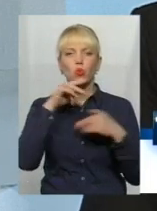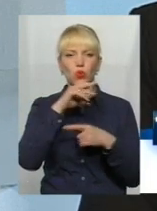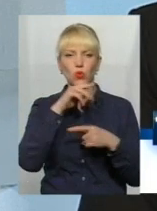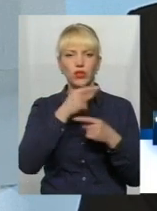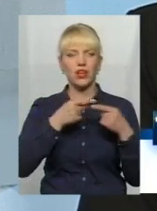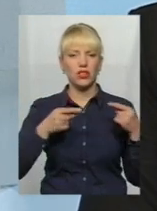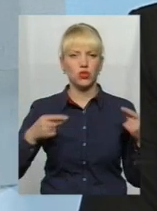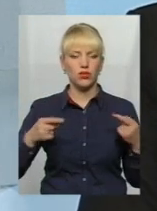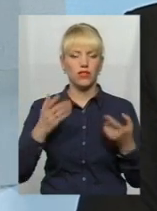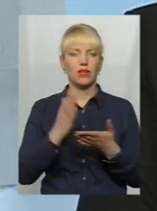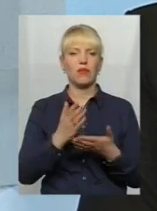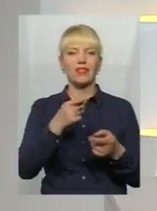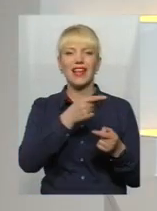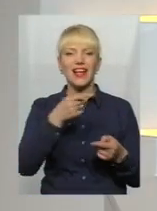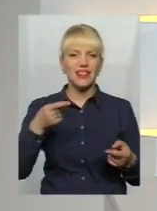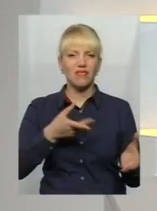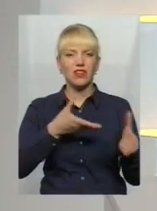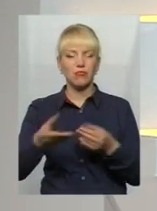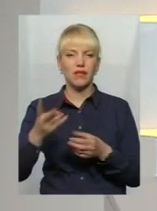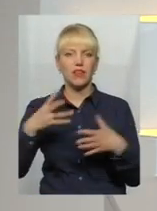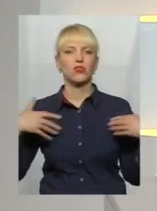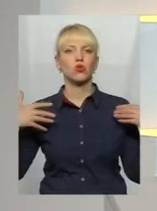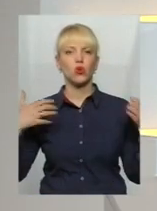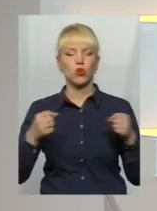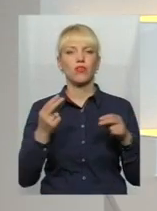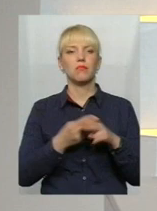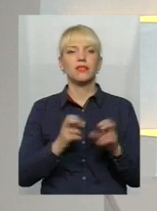негативний вплив на здоров'я і безпеку людей.